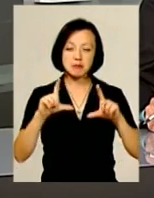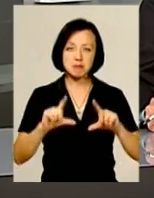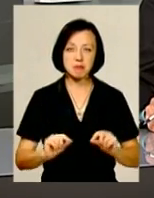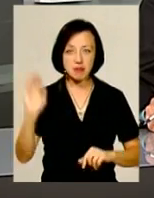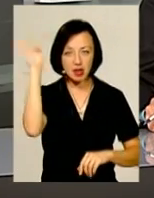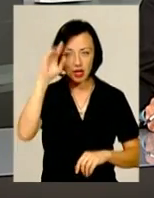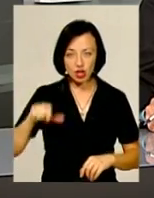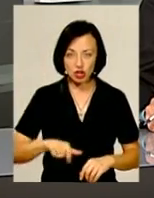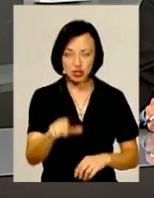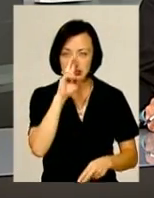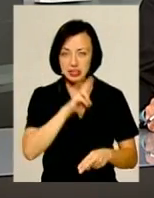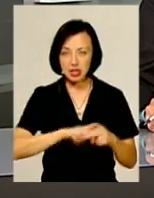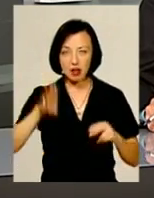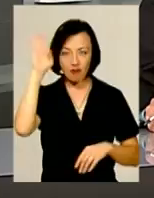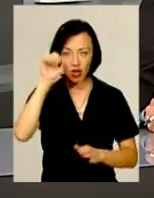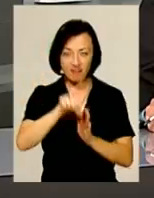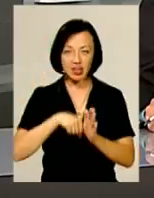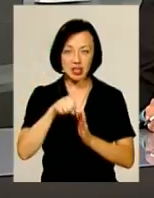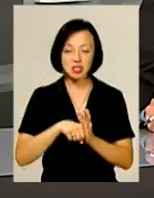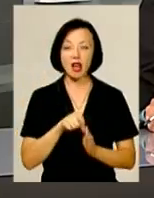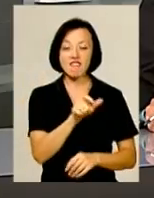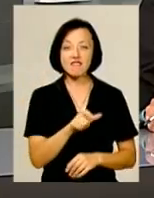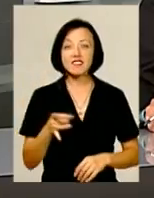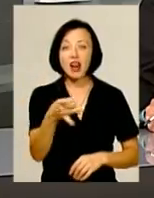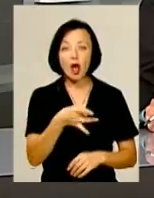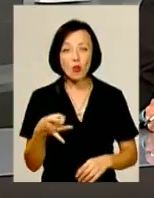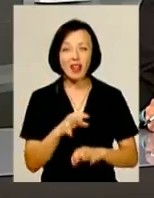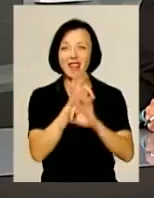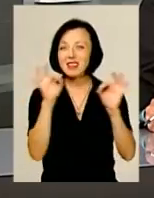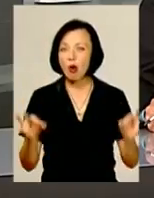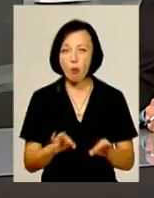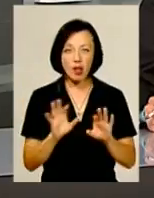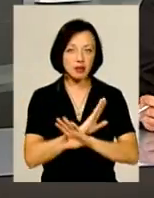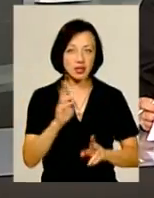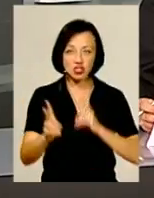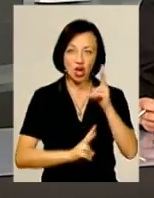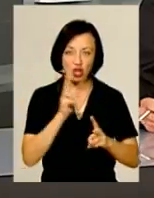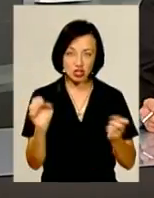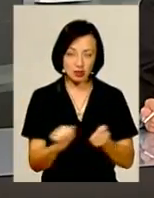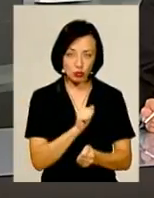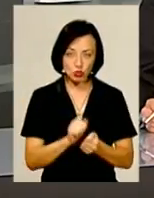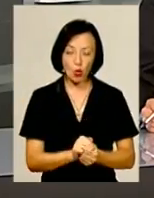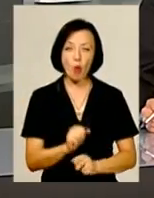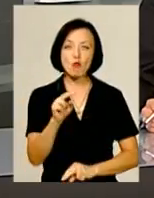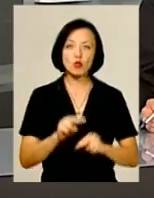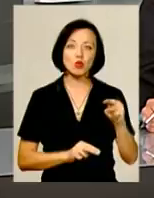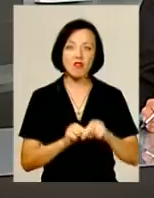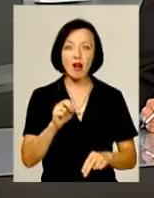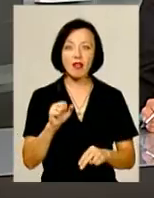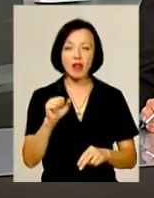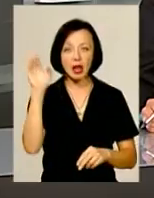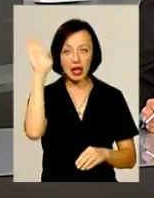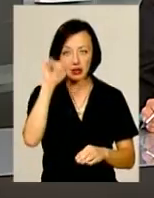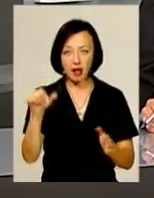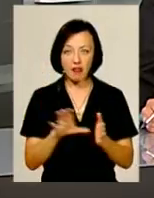наші річки і зникла вода в Криницях. Навіть у тих районах, де ніколи не нарікали на посуху. Мало того, будували гідроелектростанції,